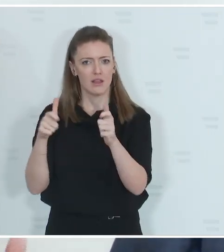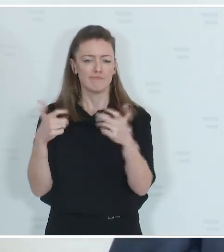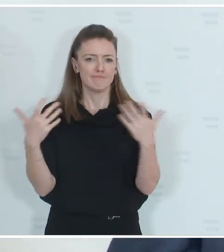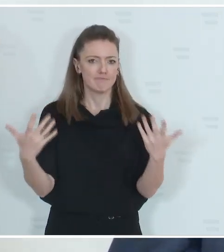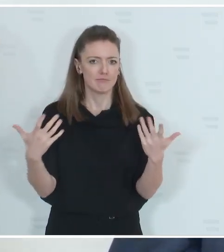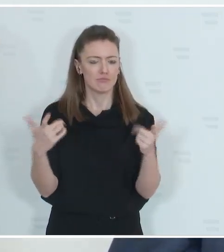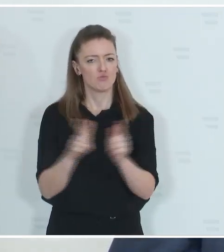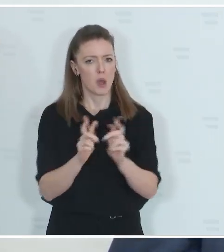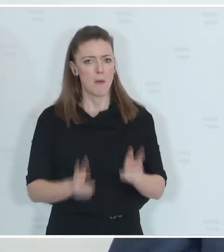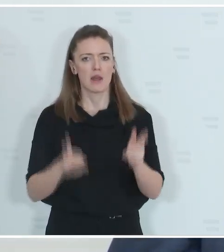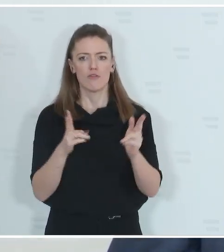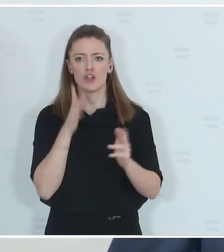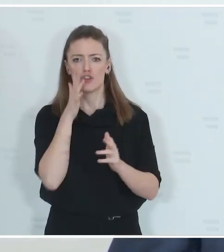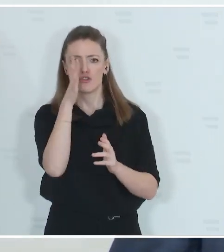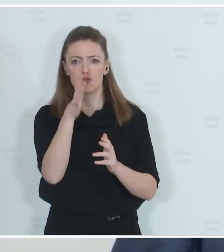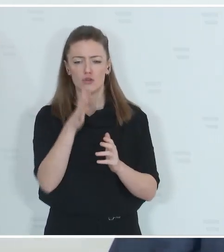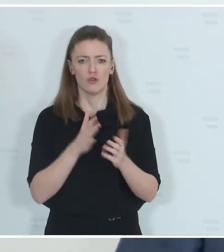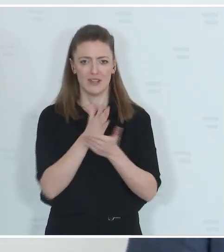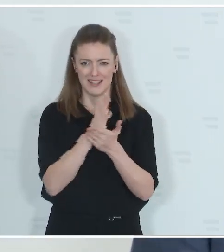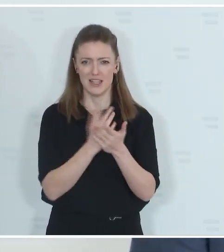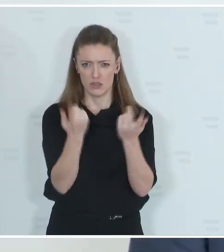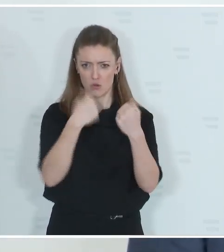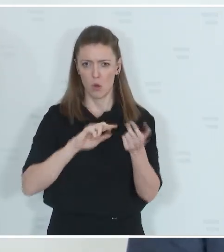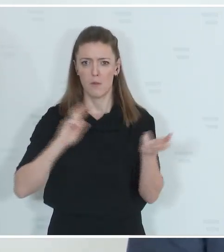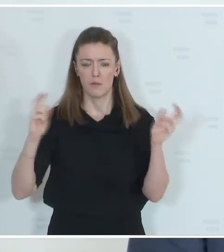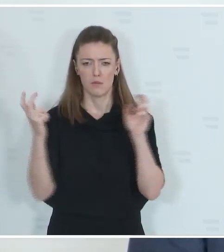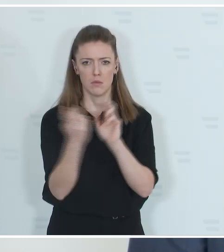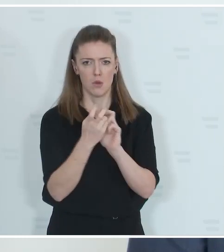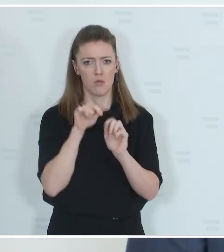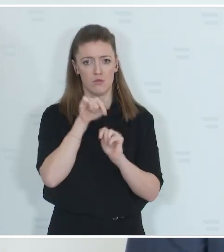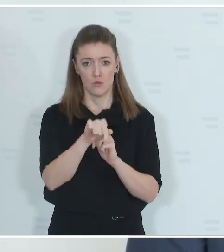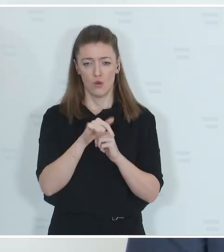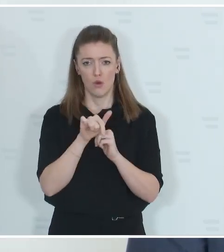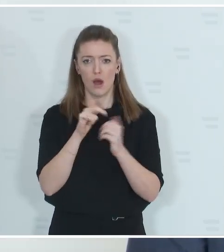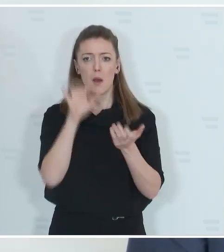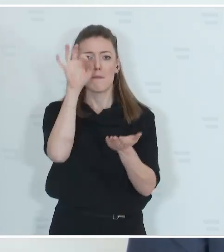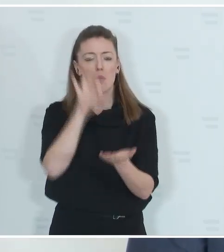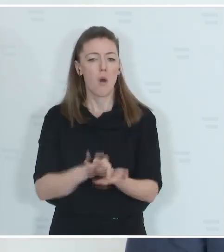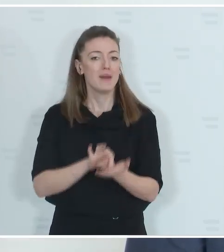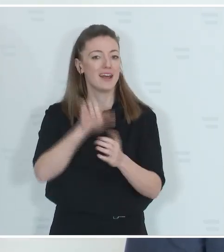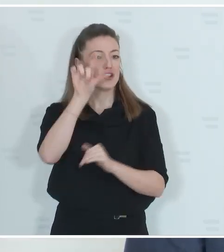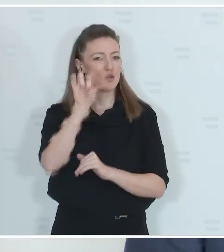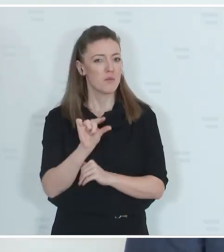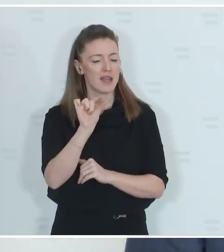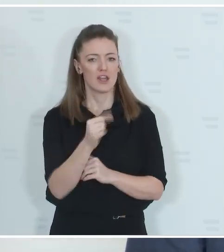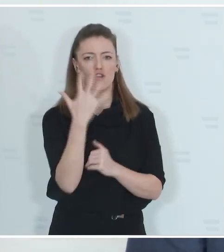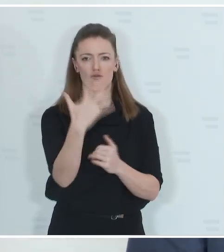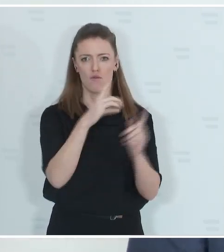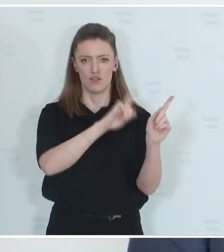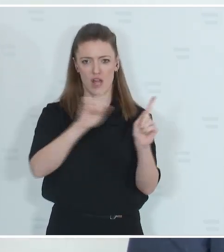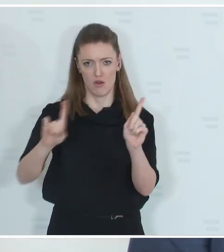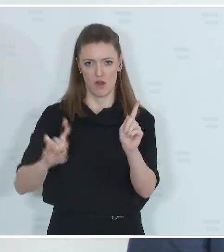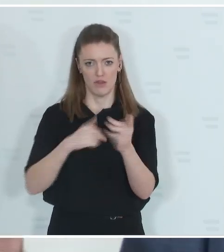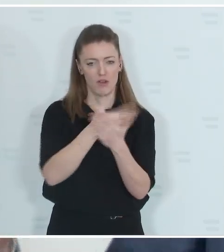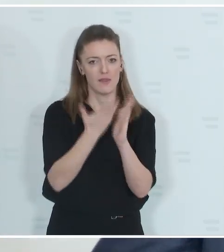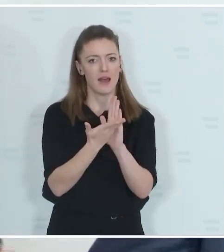mittelfristiger Zukunft der Dienst tun werden, sind derzeit auf zumindest fünf Standorte verteilt.